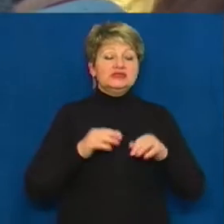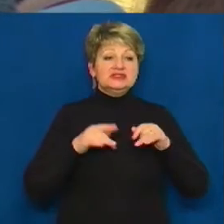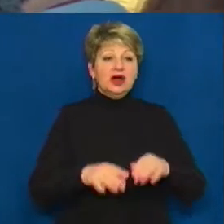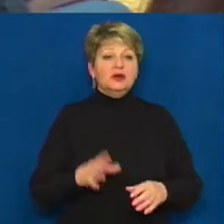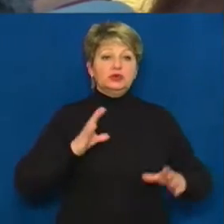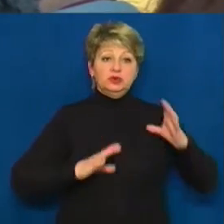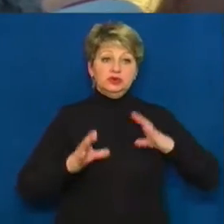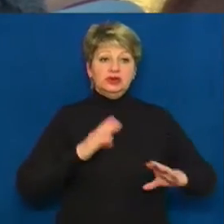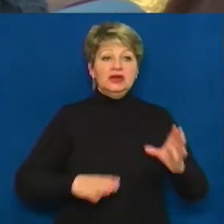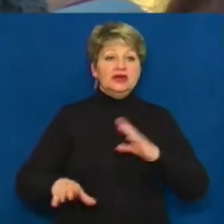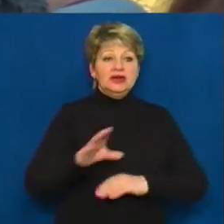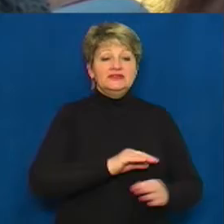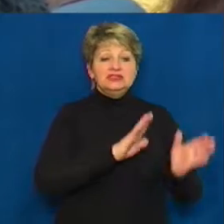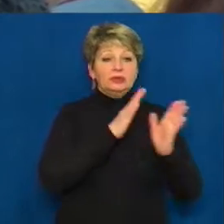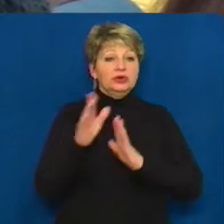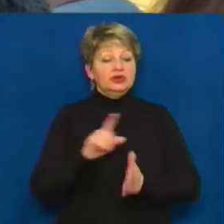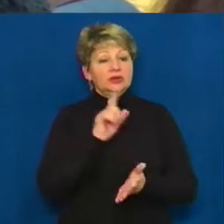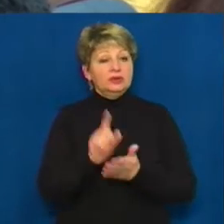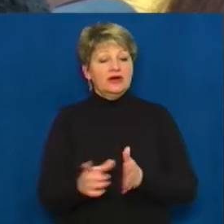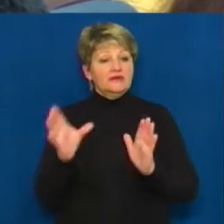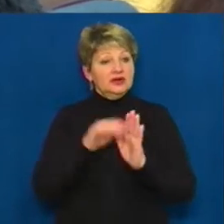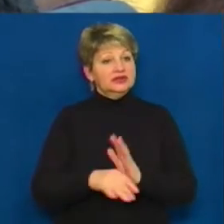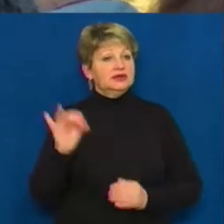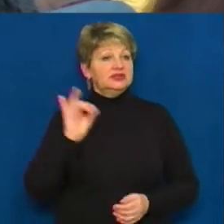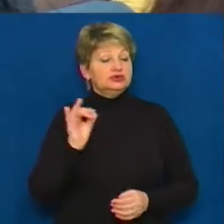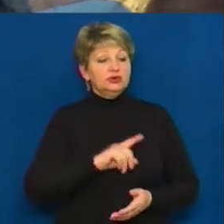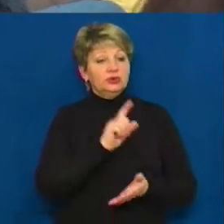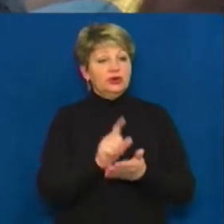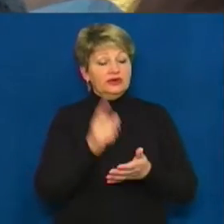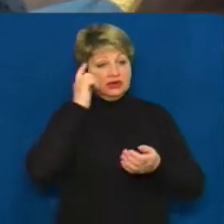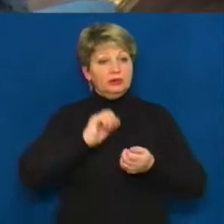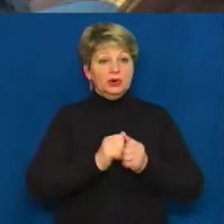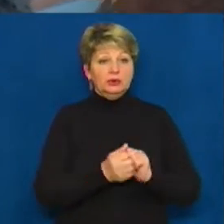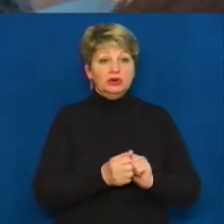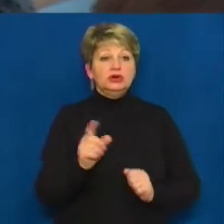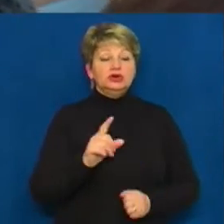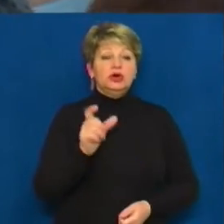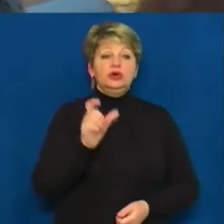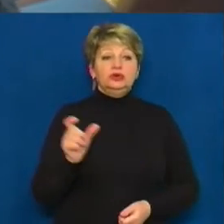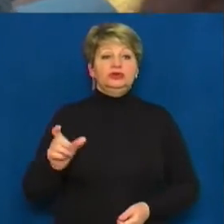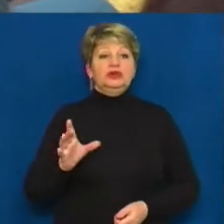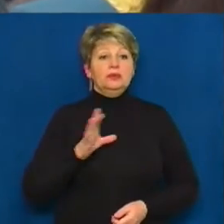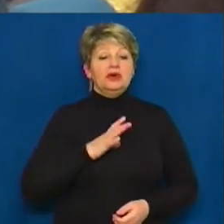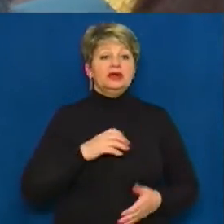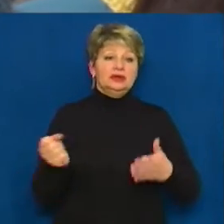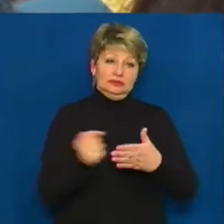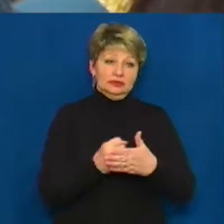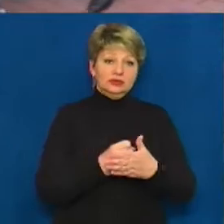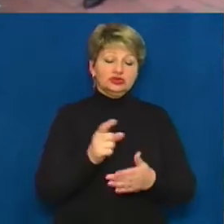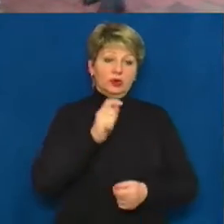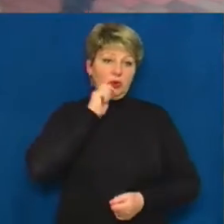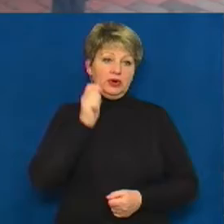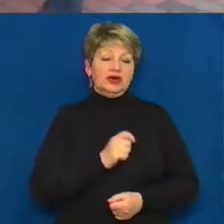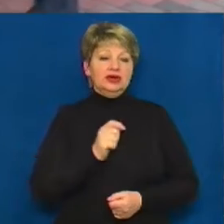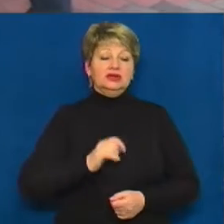Всі ці події повинні йти в історію, всі ці повинні пам'ятати, тому що люди боролися за те, щоб Україна процвітала.